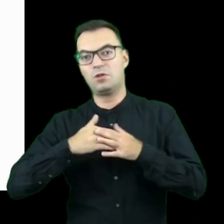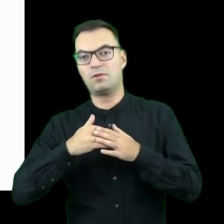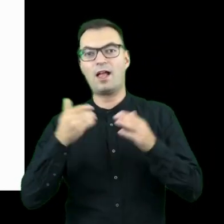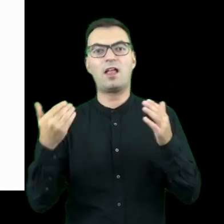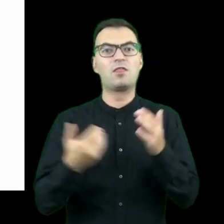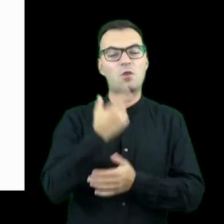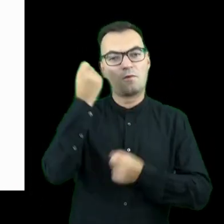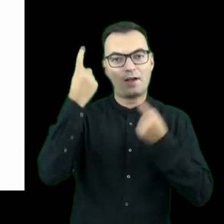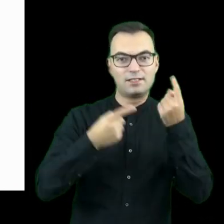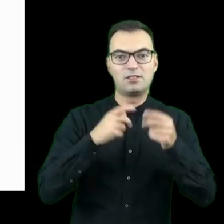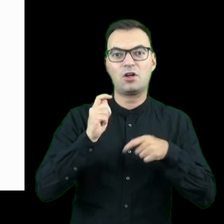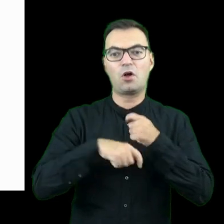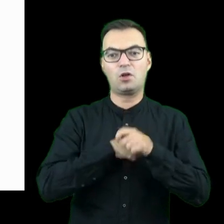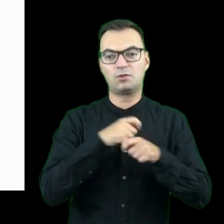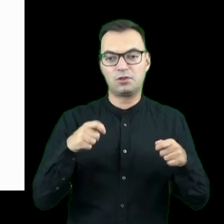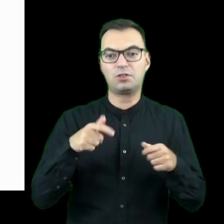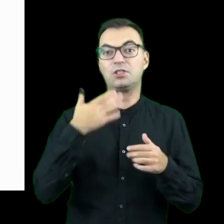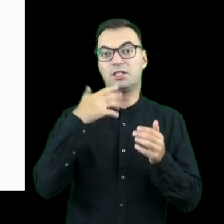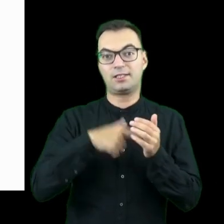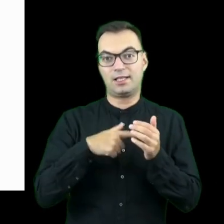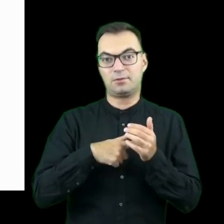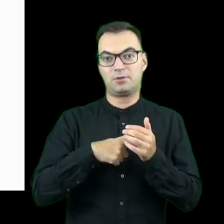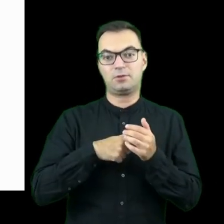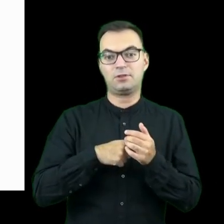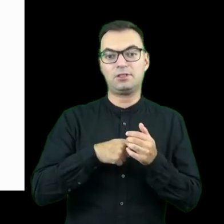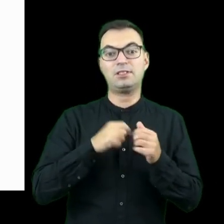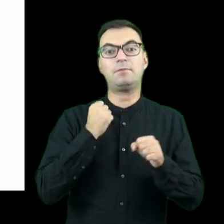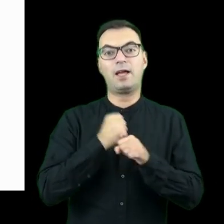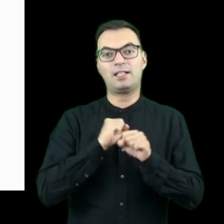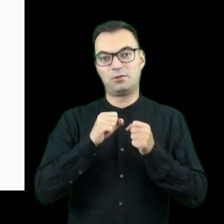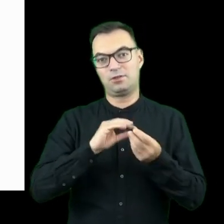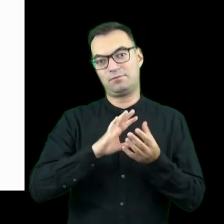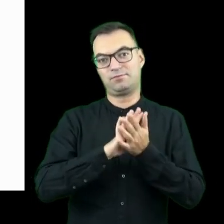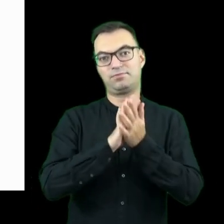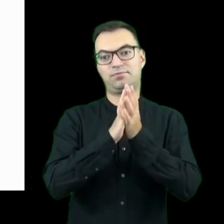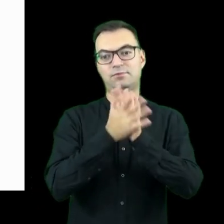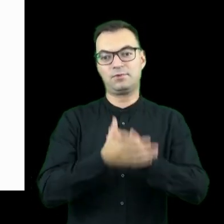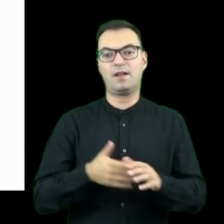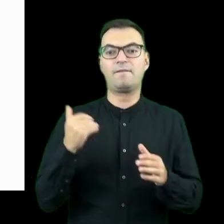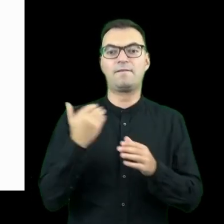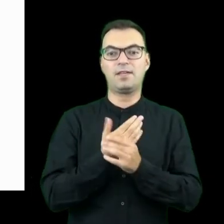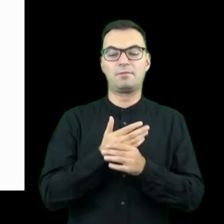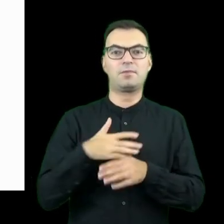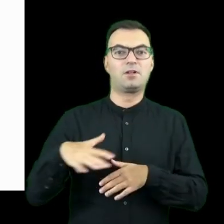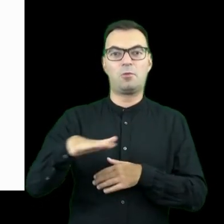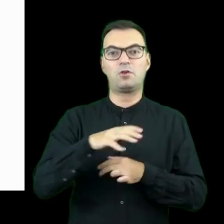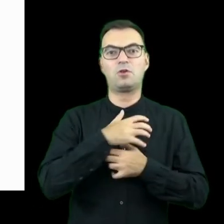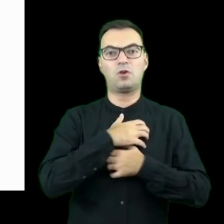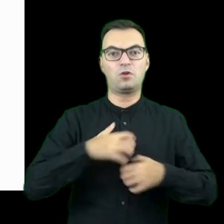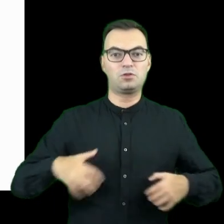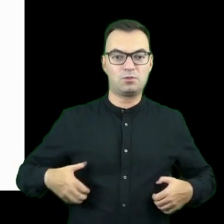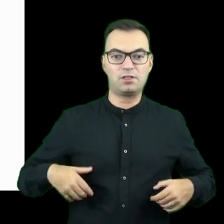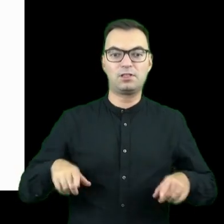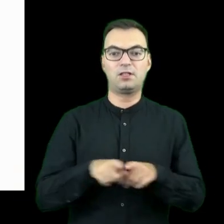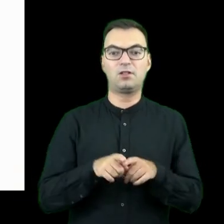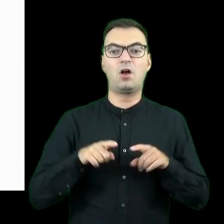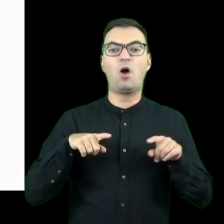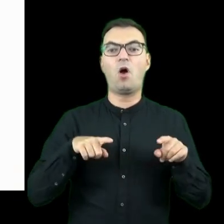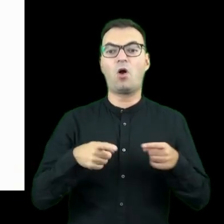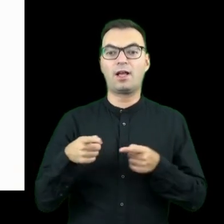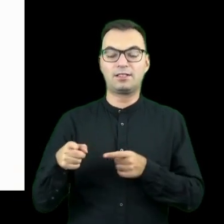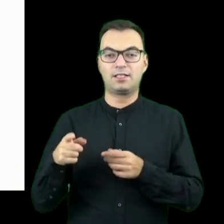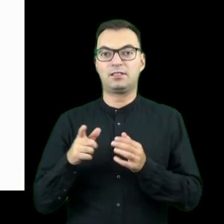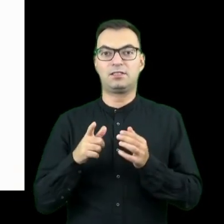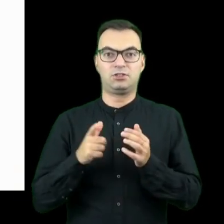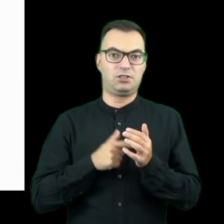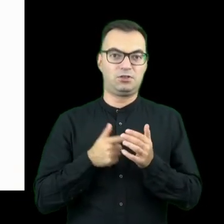innowacyjnych rozwiązań, które mają transformować sposób działania firmy obszaru gospodarczego lub organizacji, czasem często też